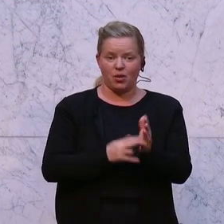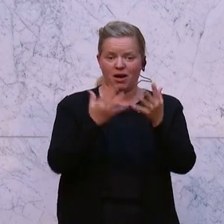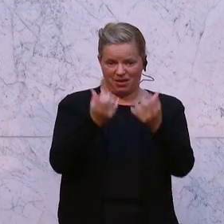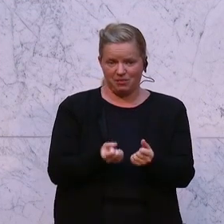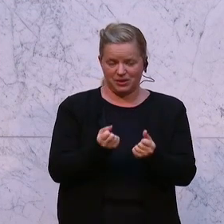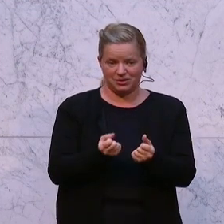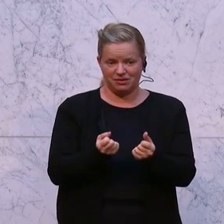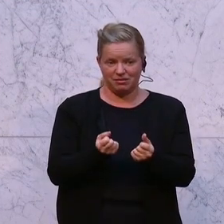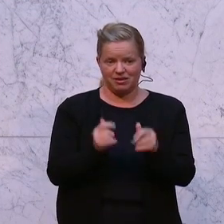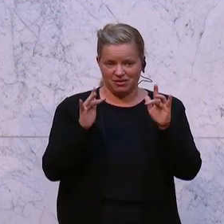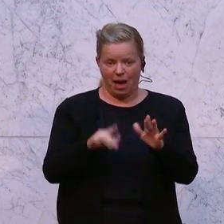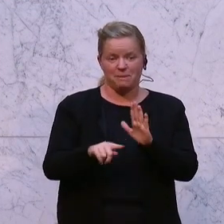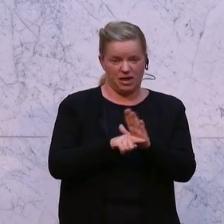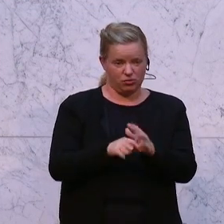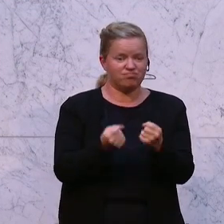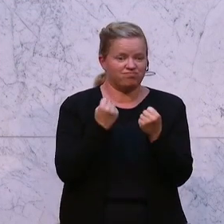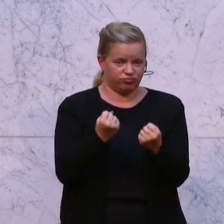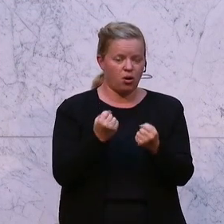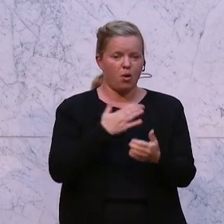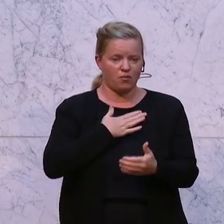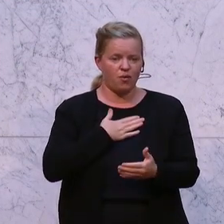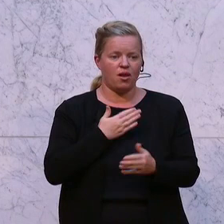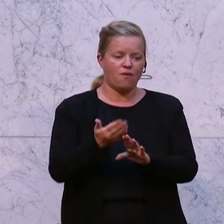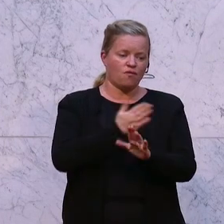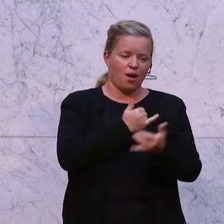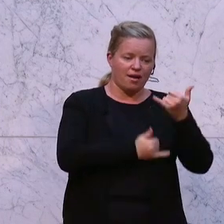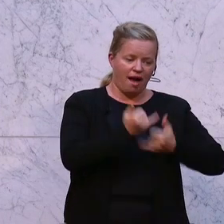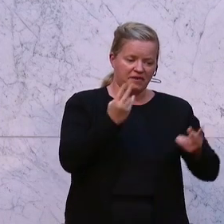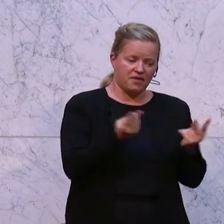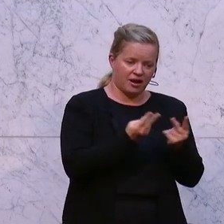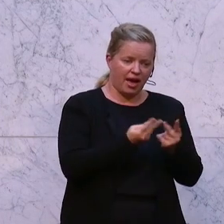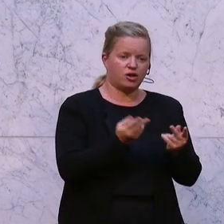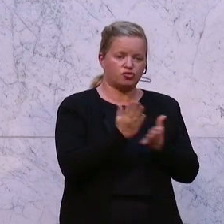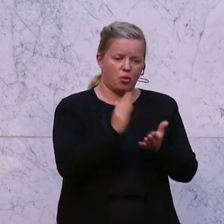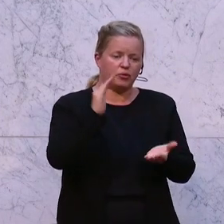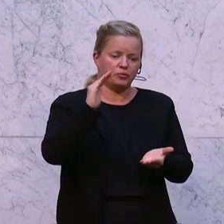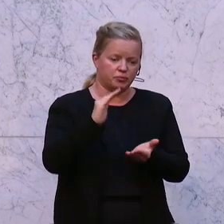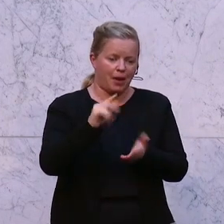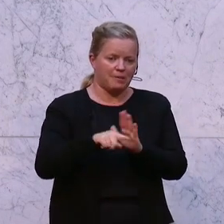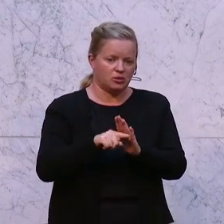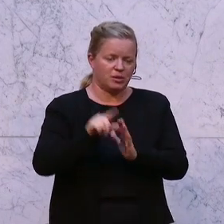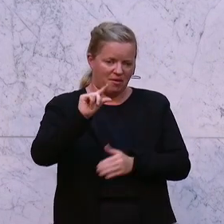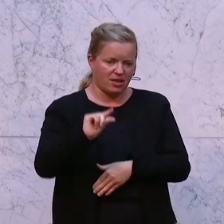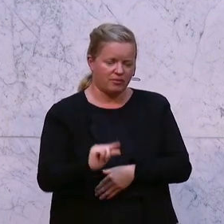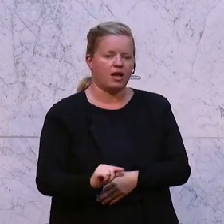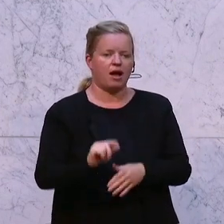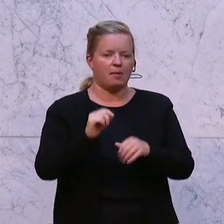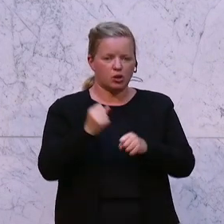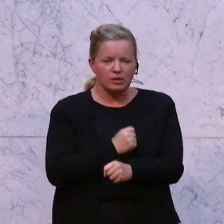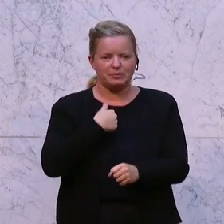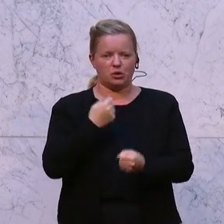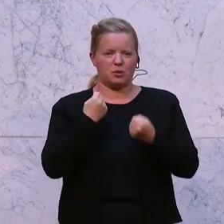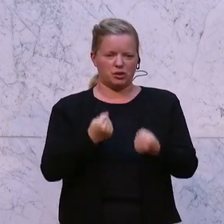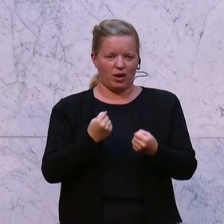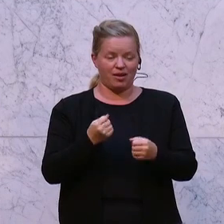entsprechend kräftig aus, auch wenn es im Vergleich zu den Vorjahren bereits schrumpft. Und trotzdem bin ich davon überzeugt, es wäre uns teurer